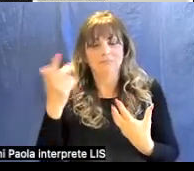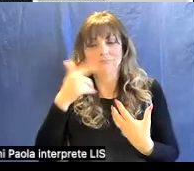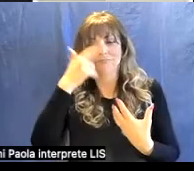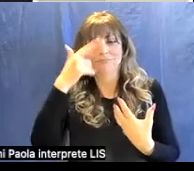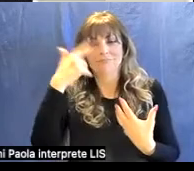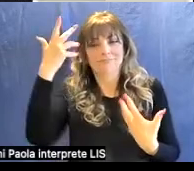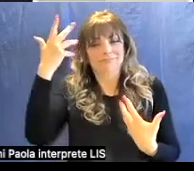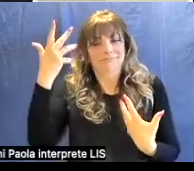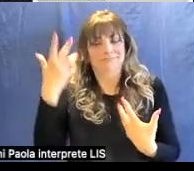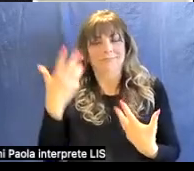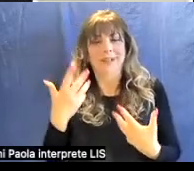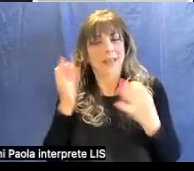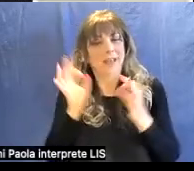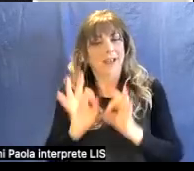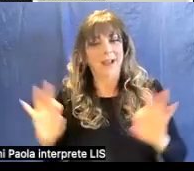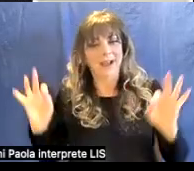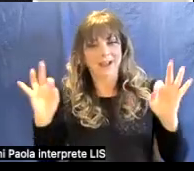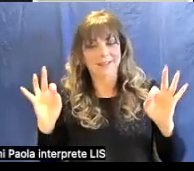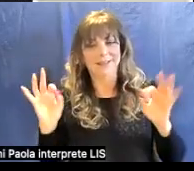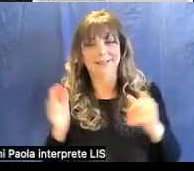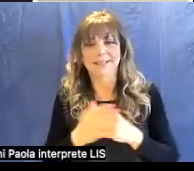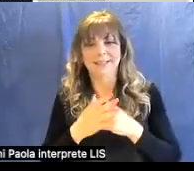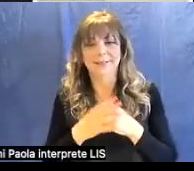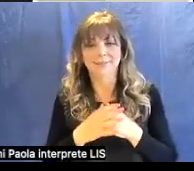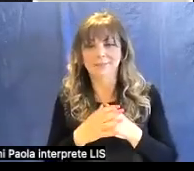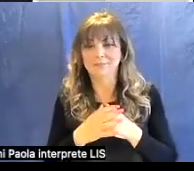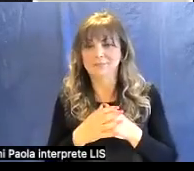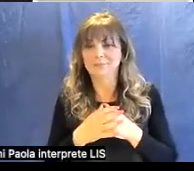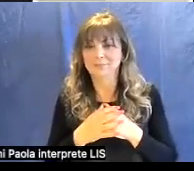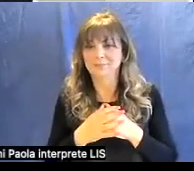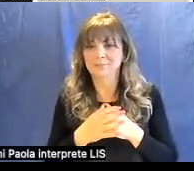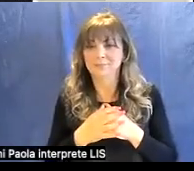elegante regolare assolutamente